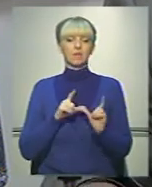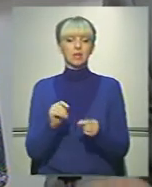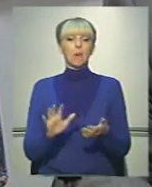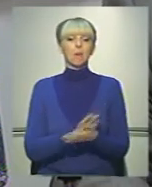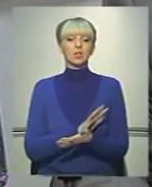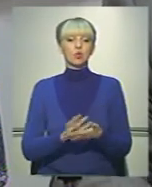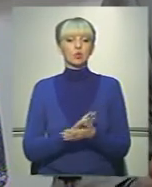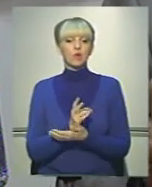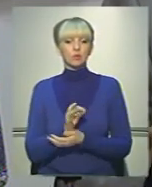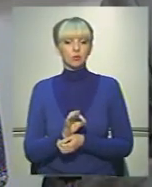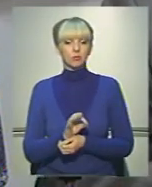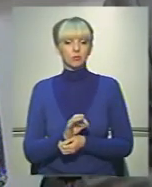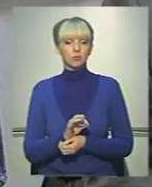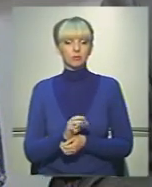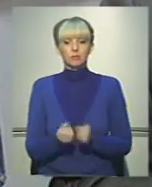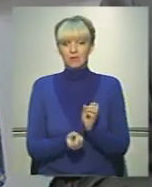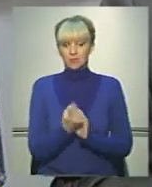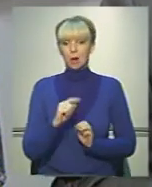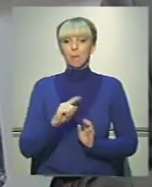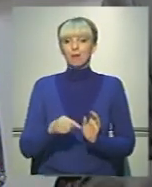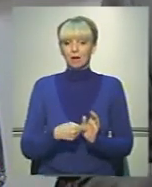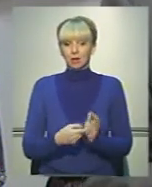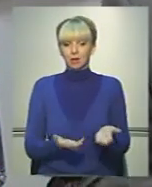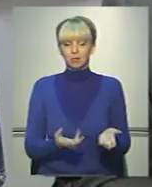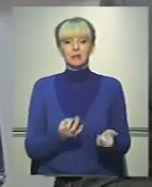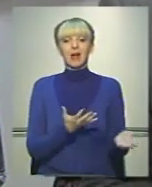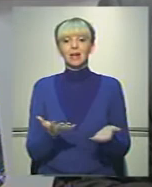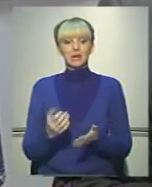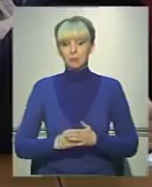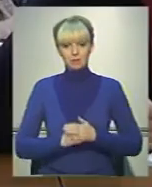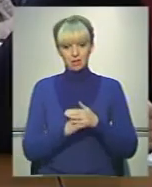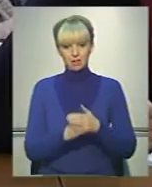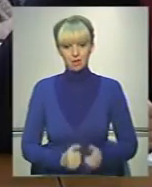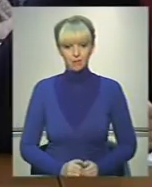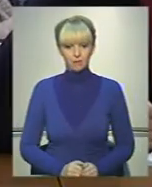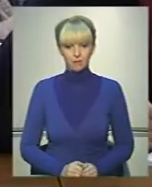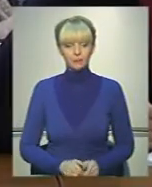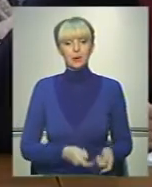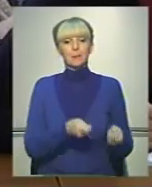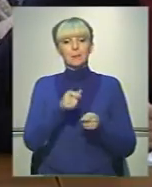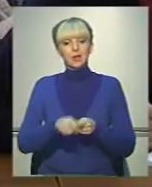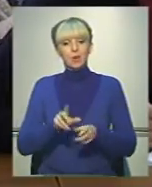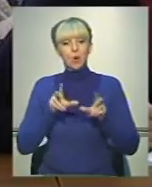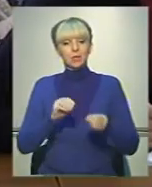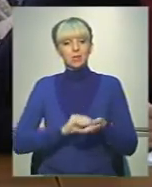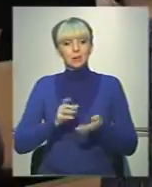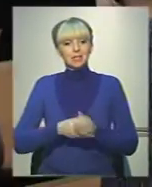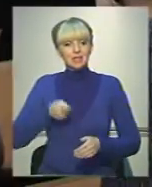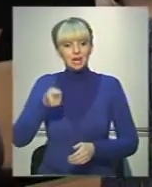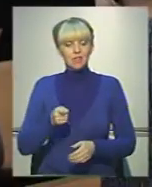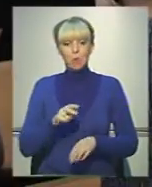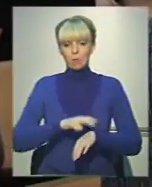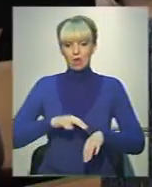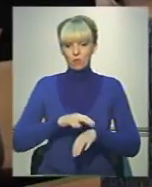безкоштовно. Виникає питання, на яких підставах. Перевізники обіцяли написати заяву до